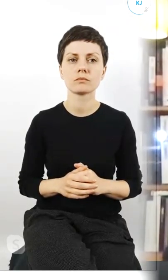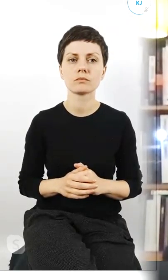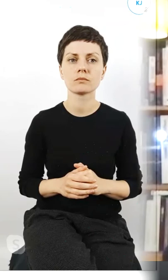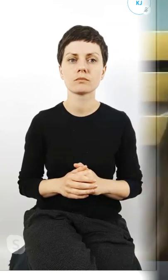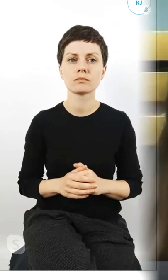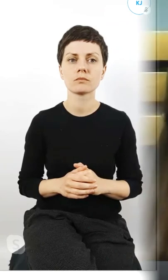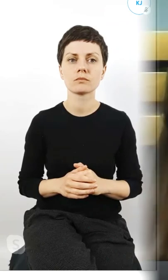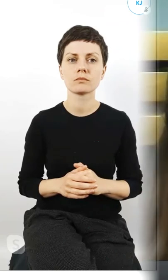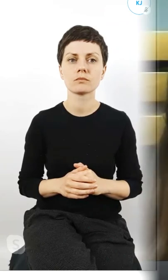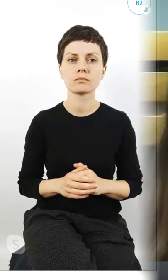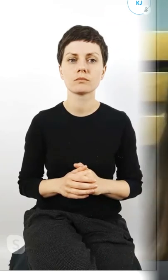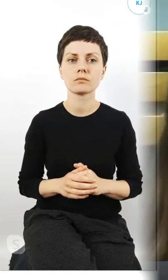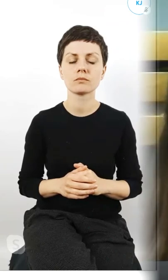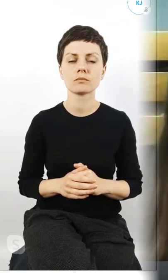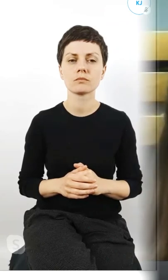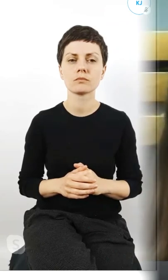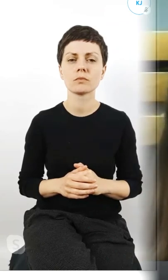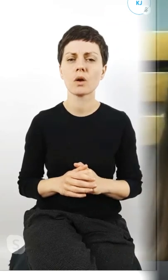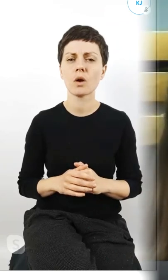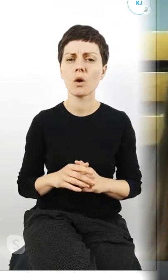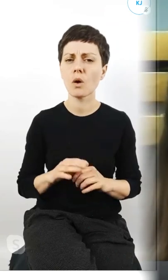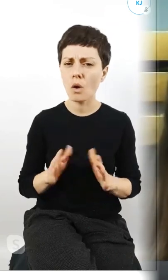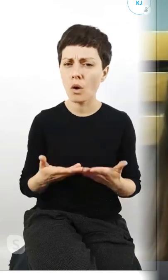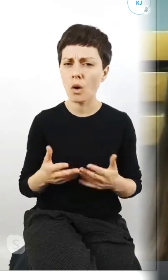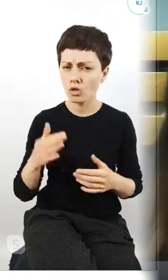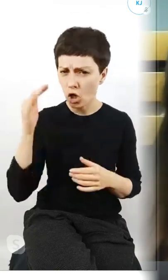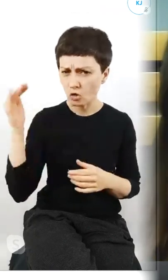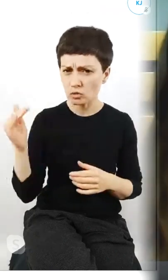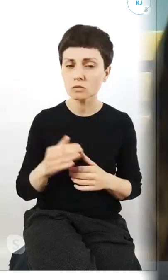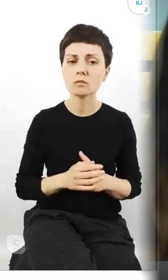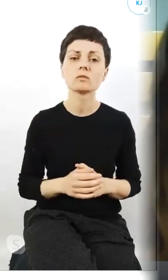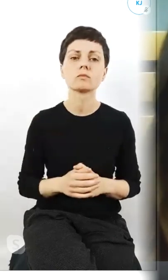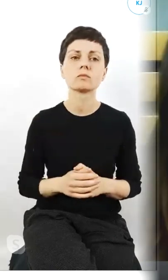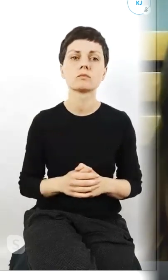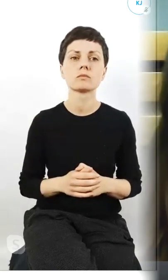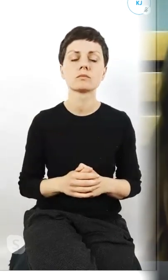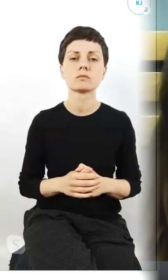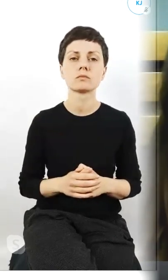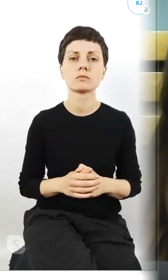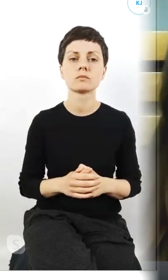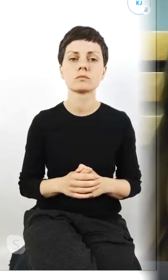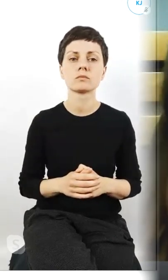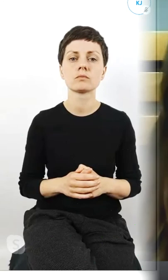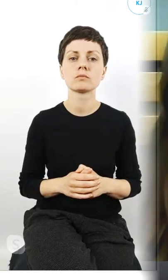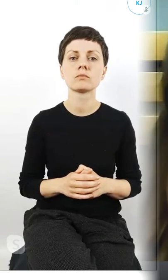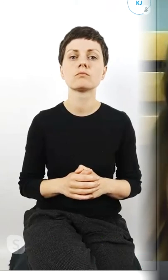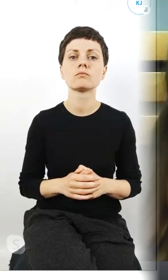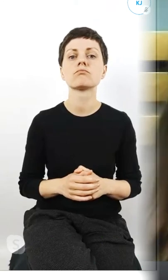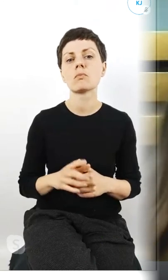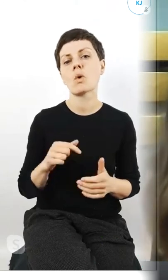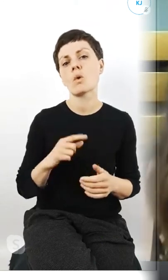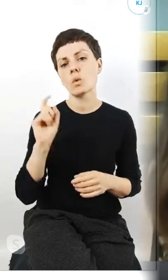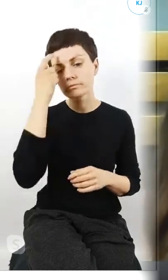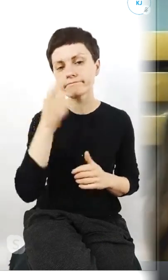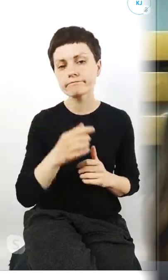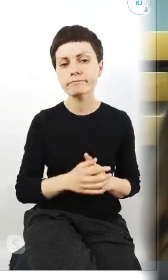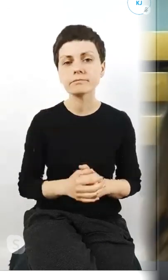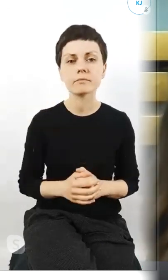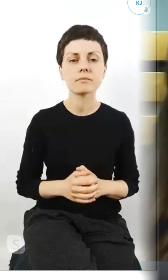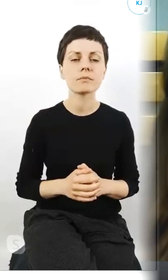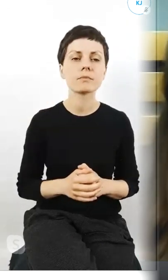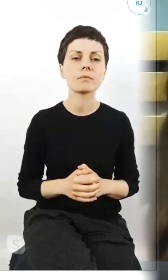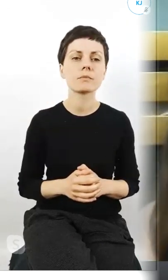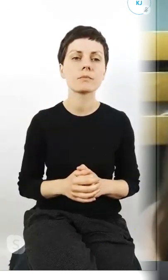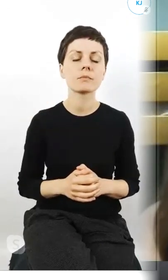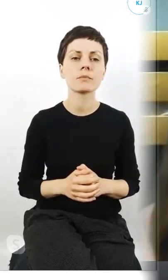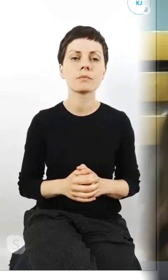tu chodziło o dorosłych tak o dorosłych tak no to przede wszystkim jakby